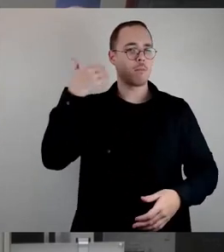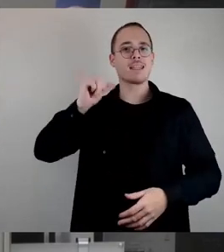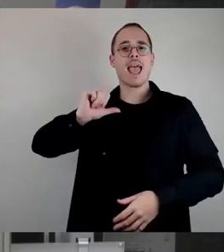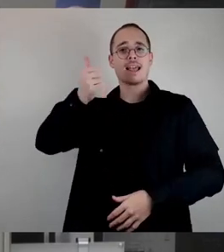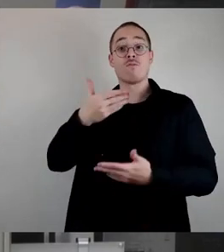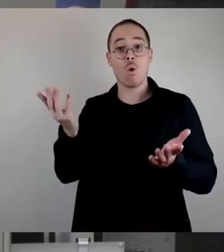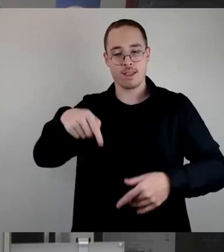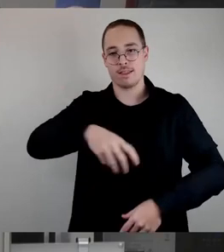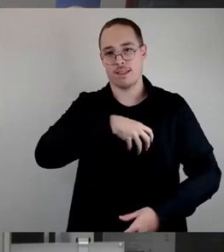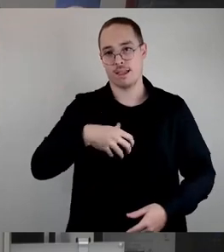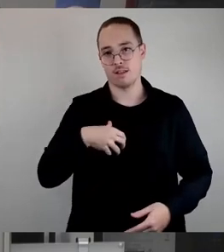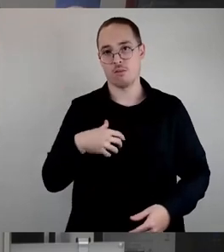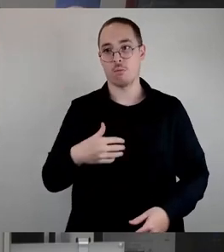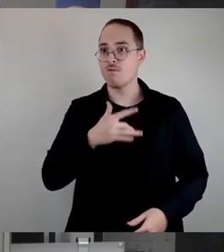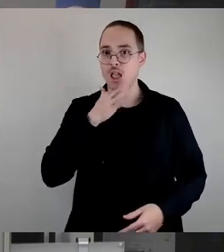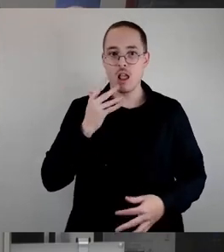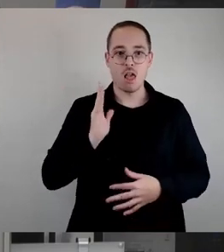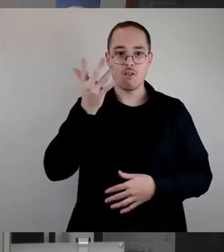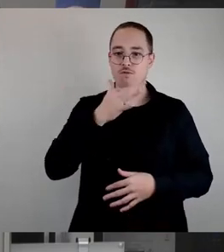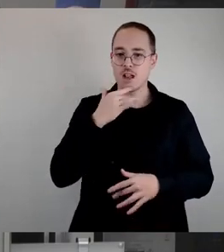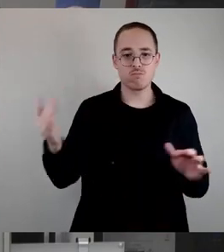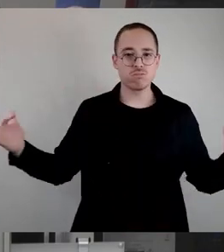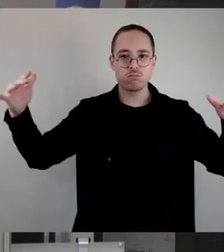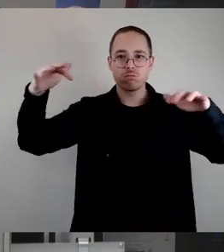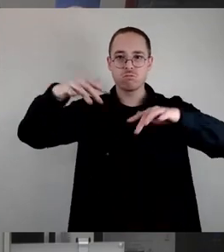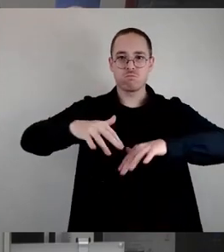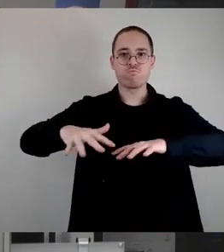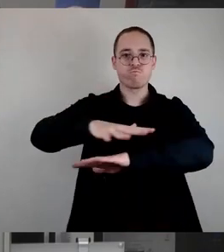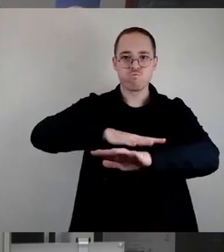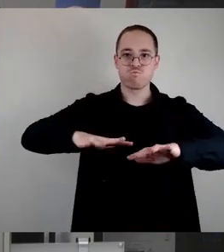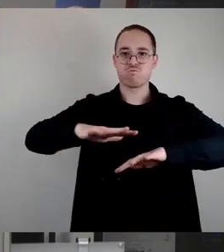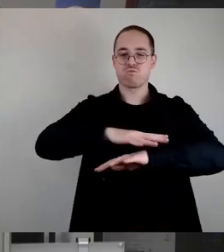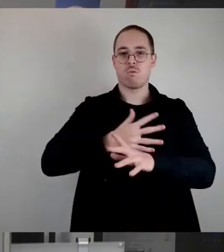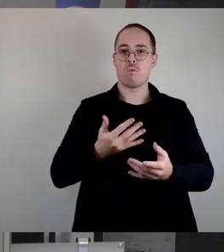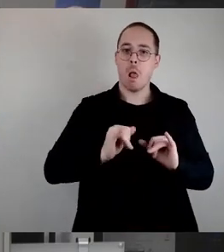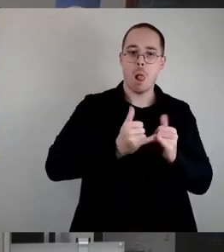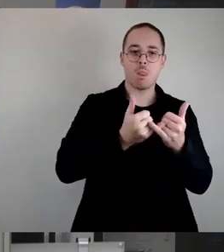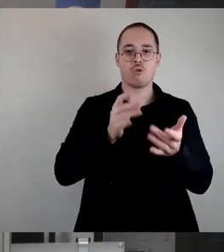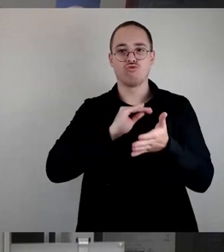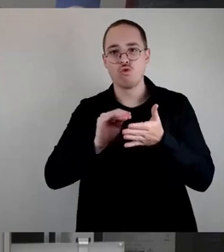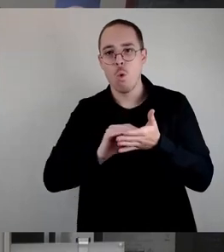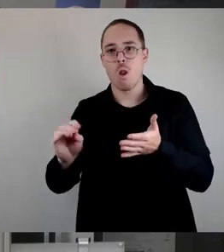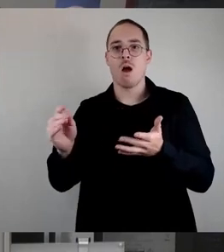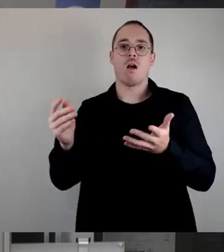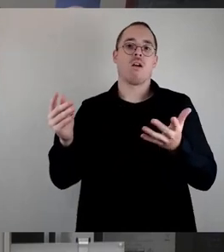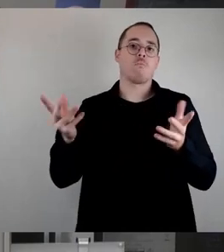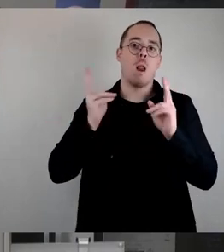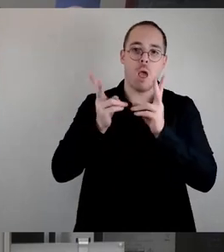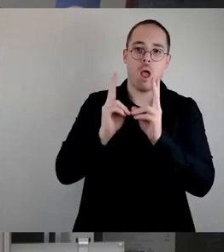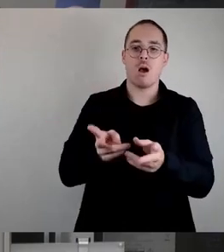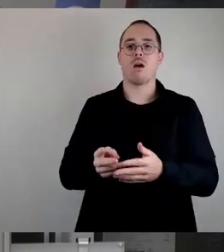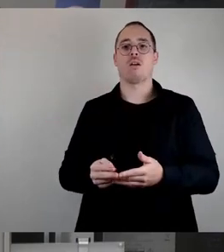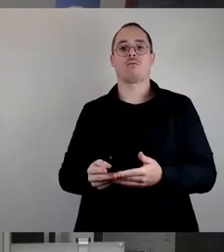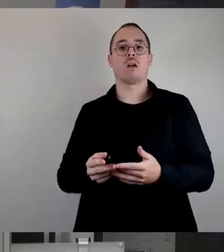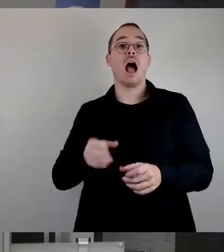vielen, vielen VertreterInnen aus der Kommunalverwaltung, aus der Schülerschaft, aus der Elternschaft, aus der Lehrerschaft, aus dem Kultusministerium und auch aus dem Amt für Schule und